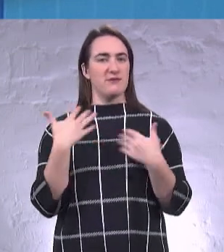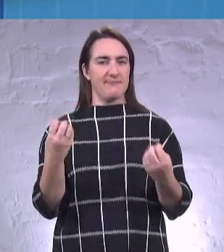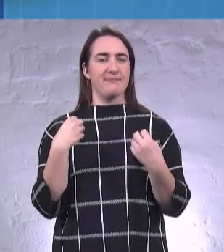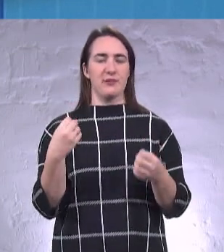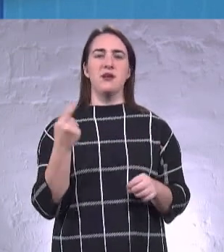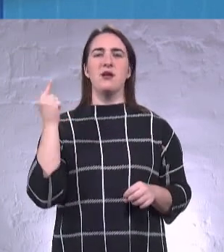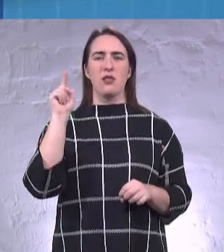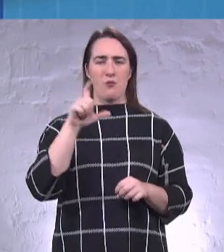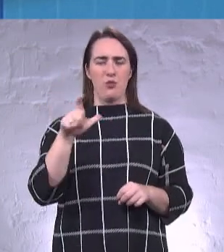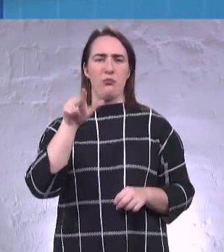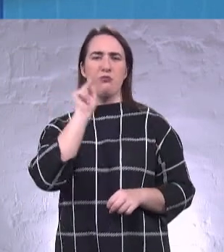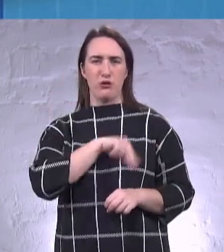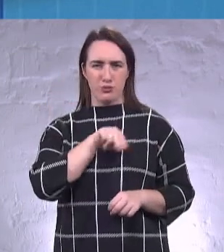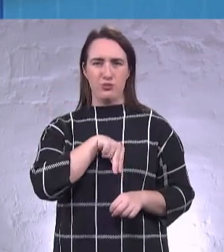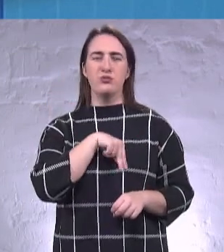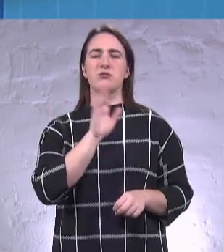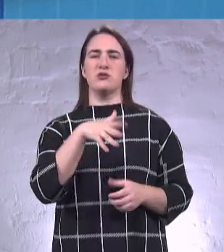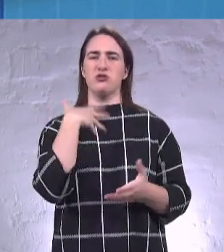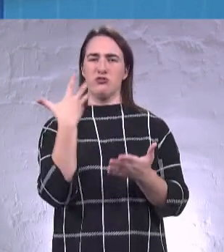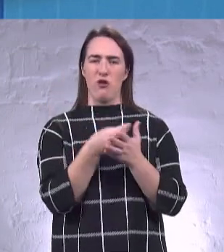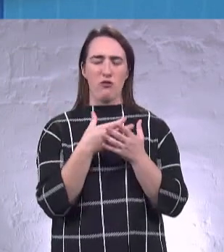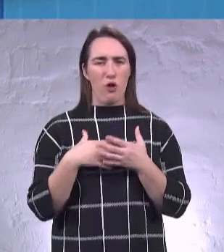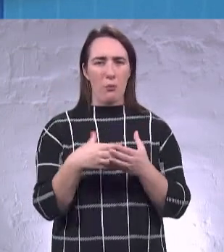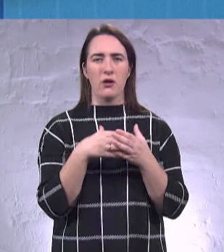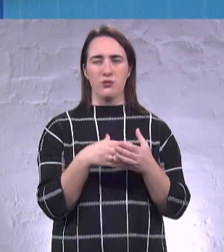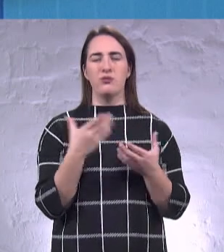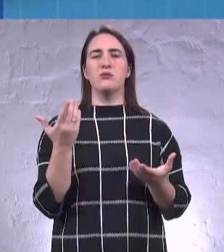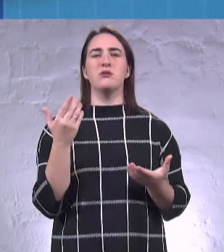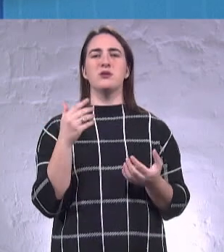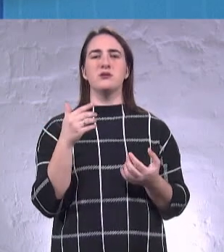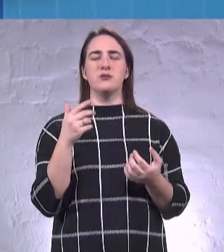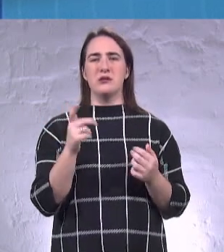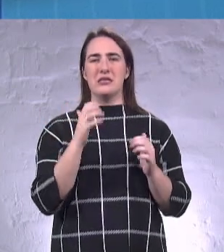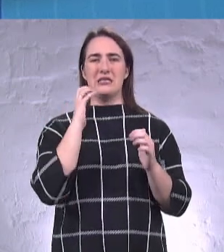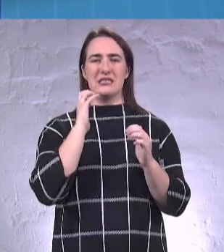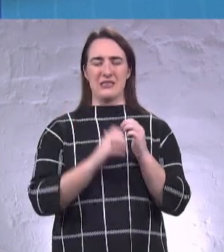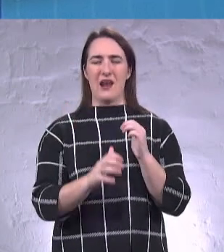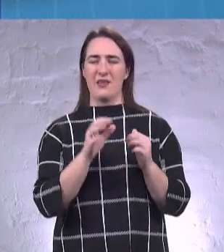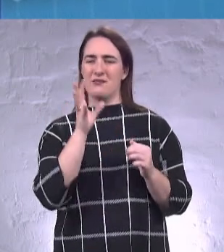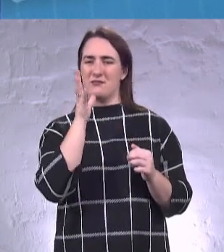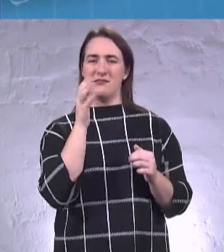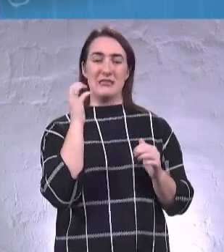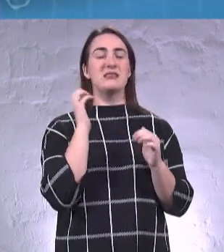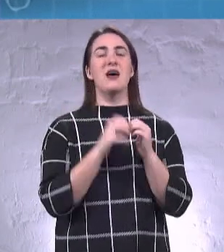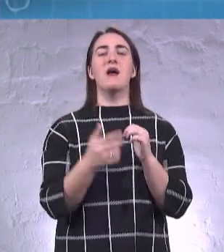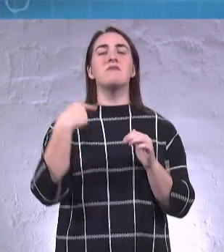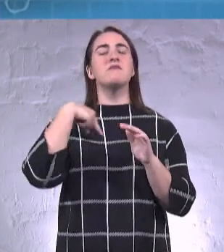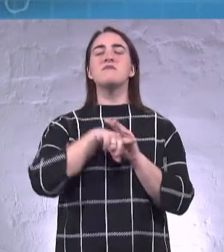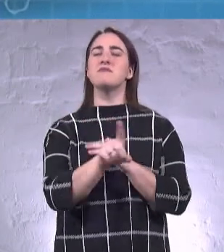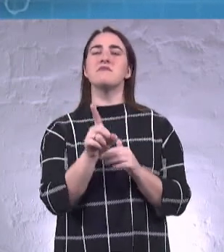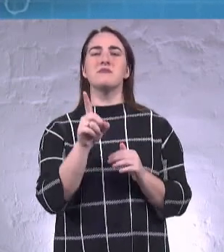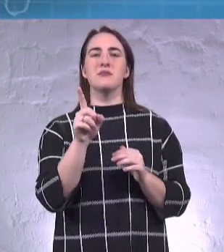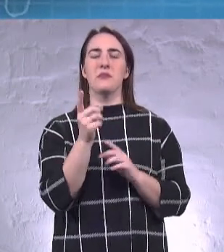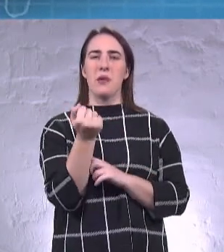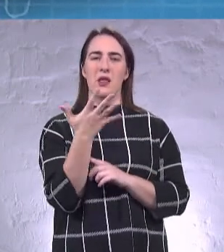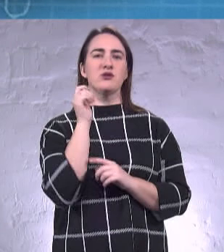де люди працюють своєю командою на середньострокову перспективу, а середньострокова перспектива це до 15